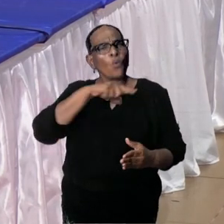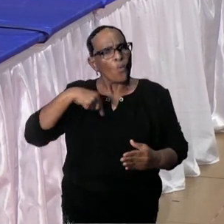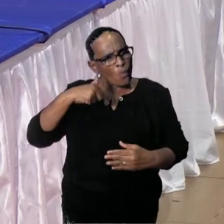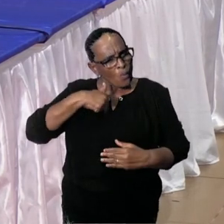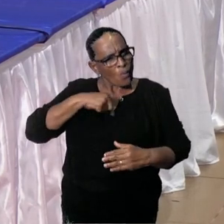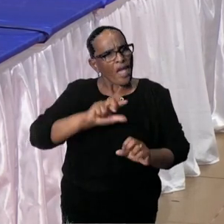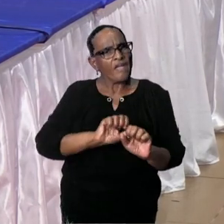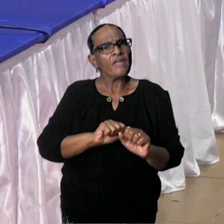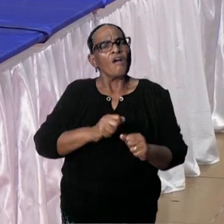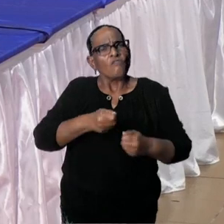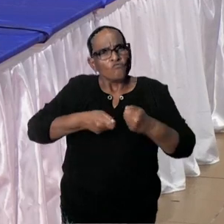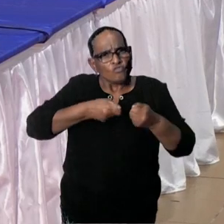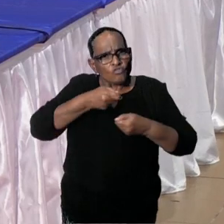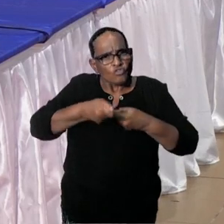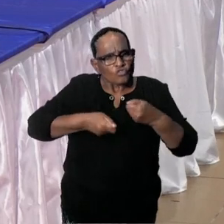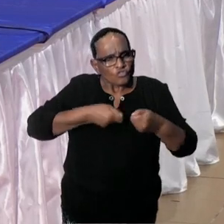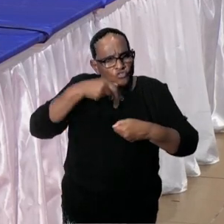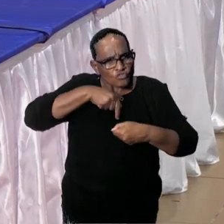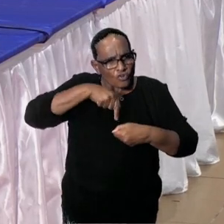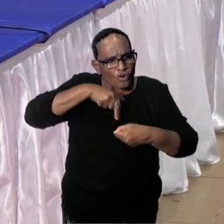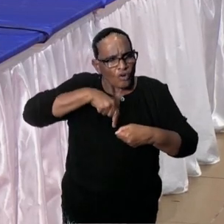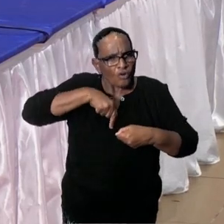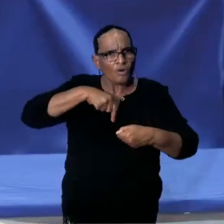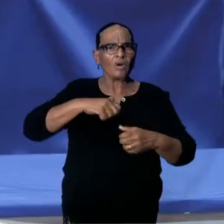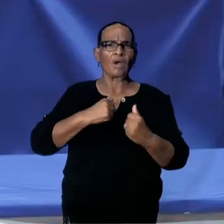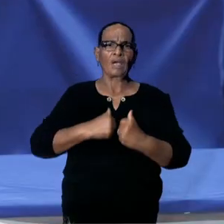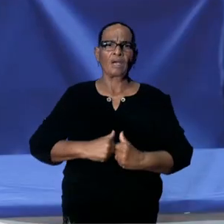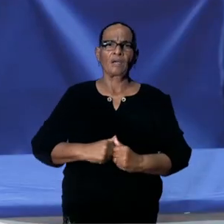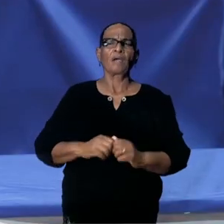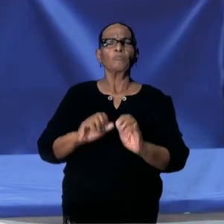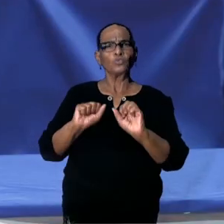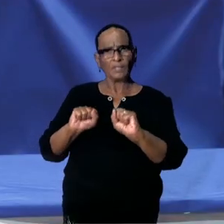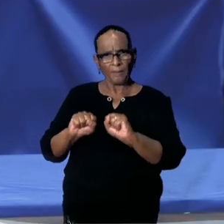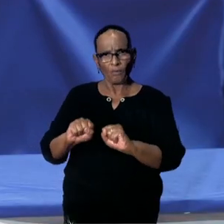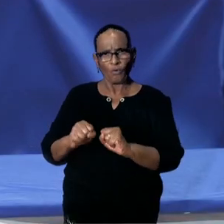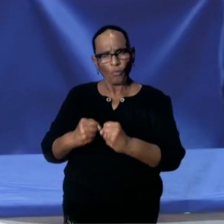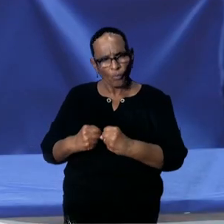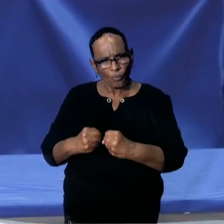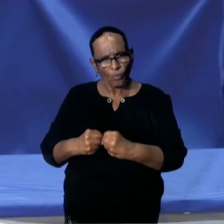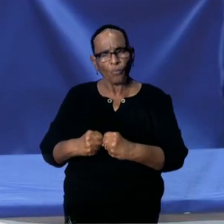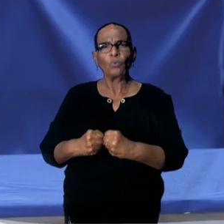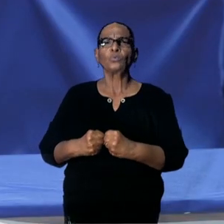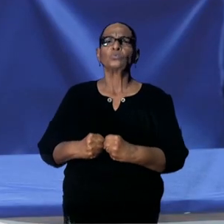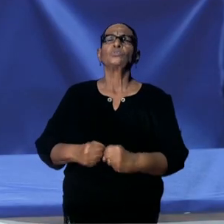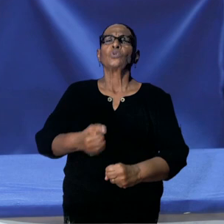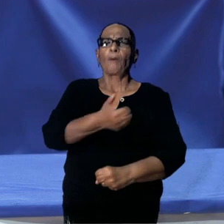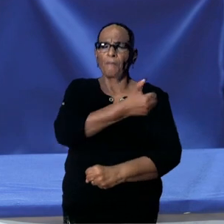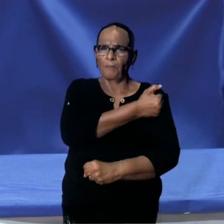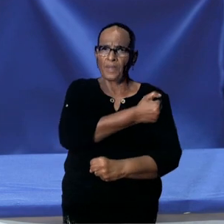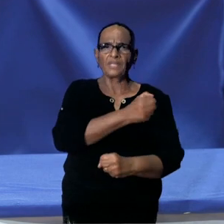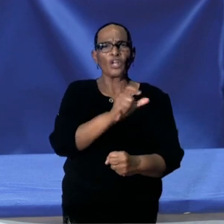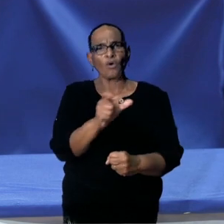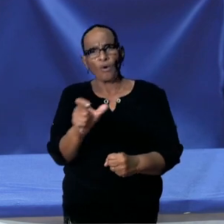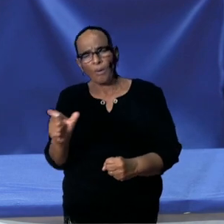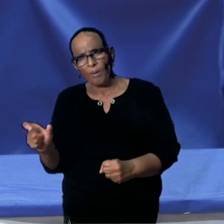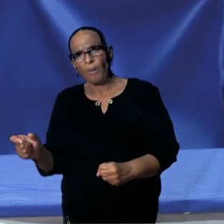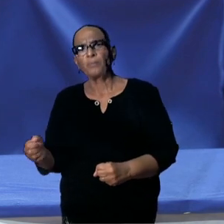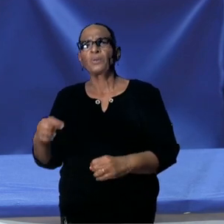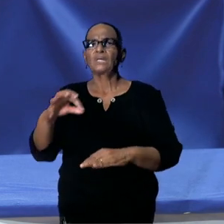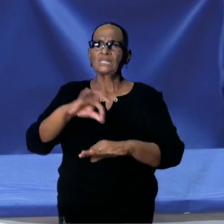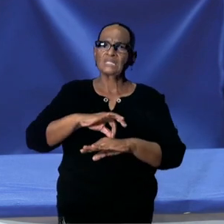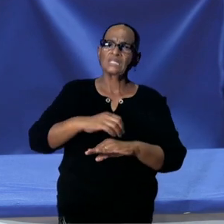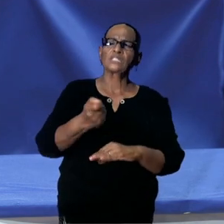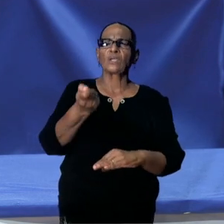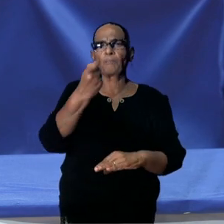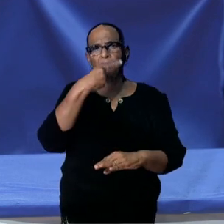zorgen dat er wat betreft patentschap op bepaalde middelen en vaccins, wat